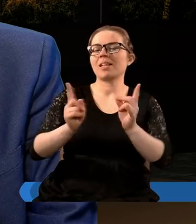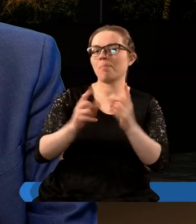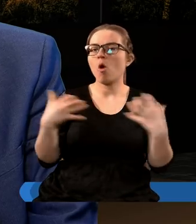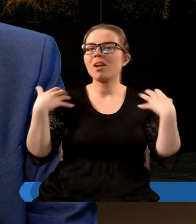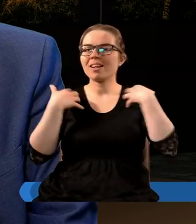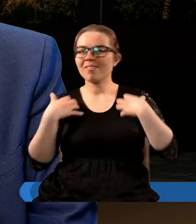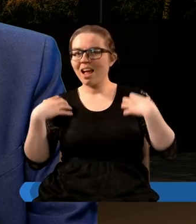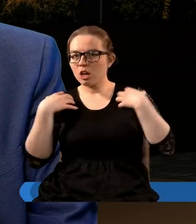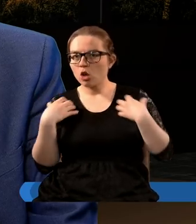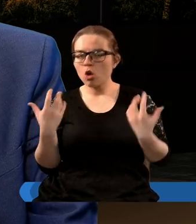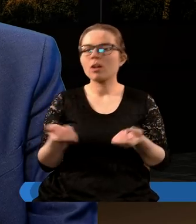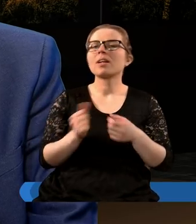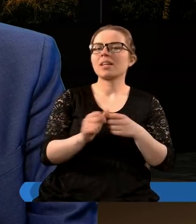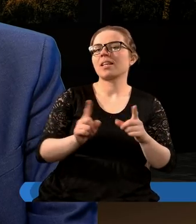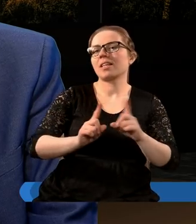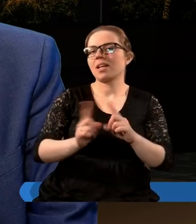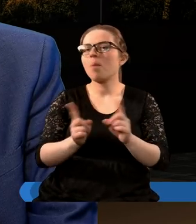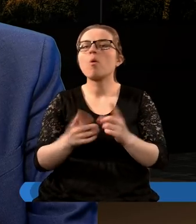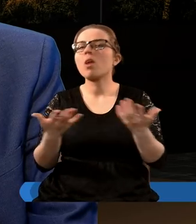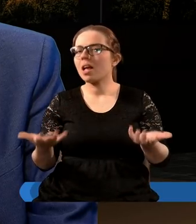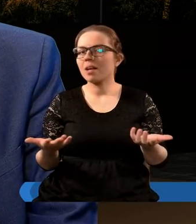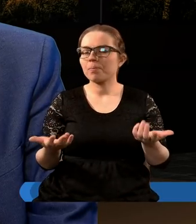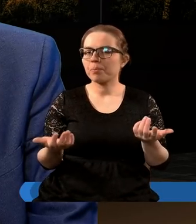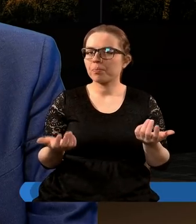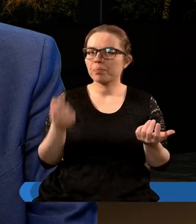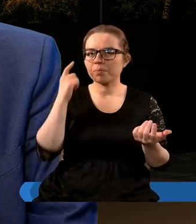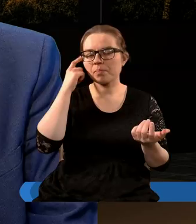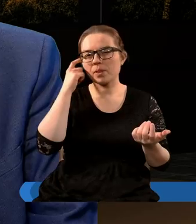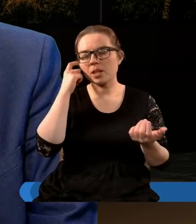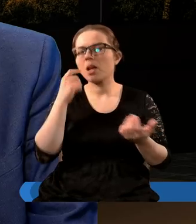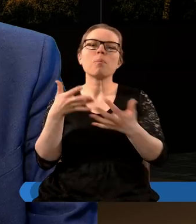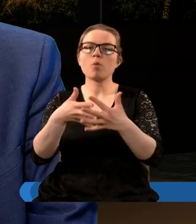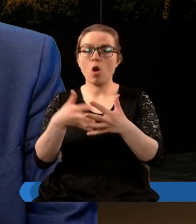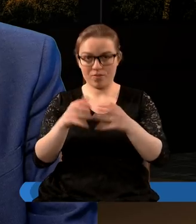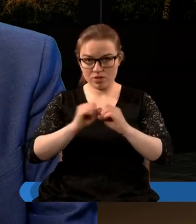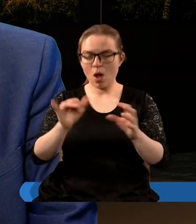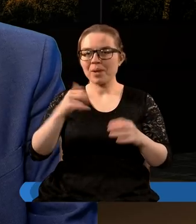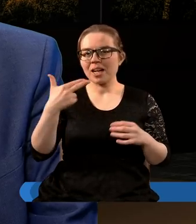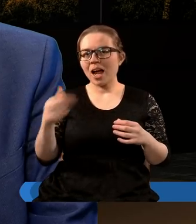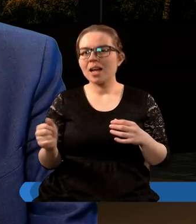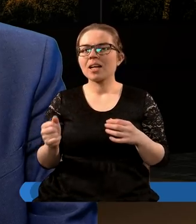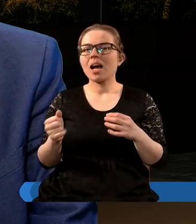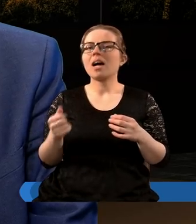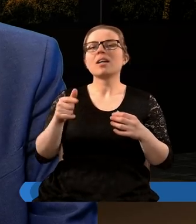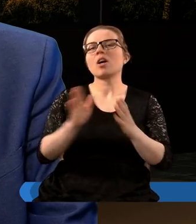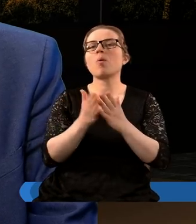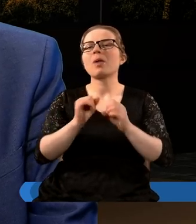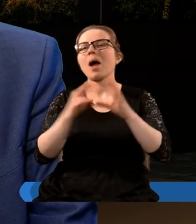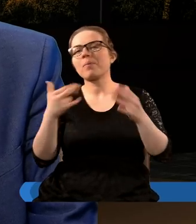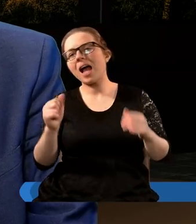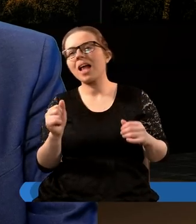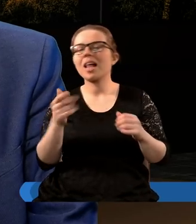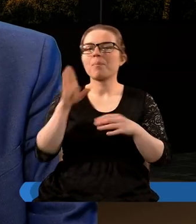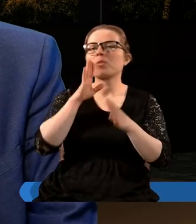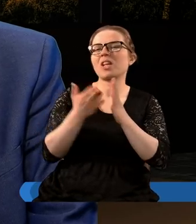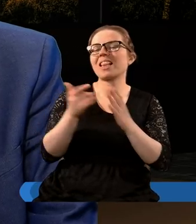zwierząt jest symbolem w proroctwach apokaliptycznych, oczywiście nie samej księgi Apokalipsy,